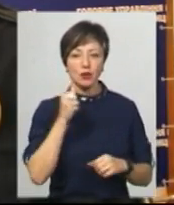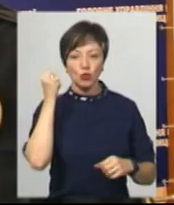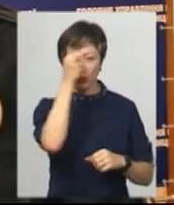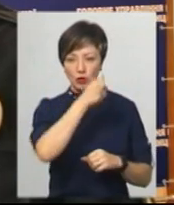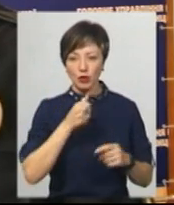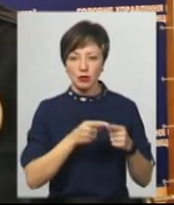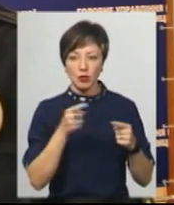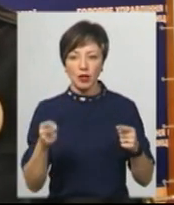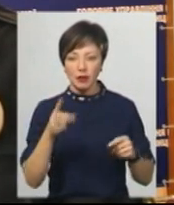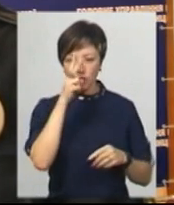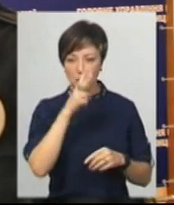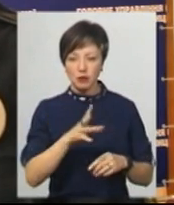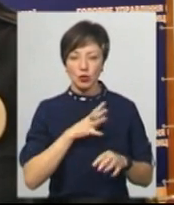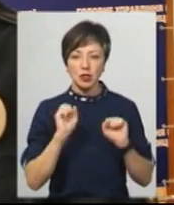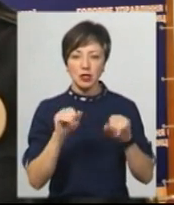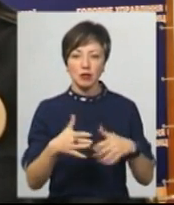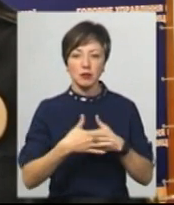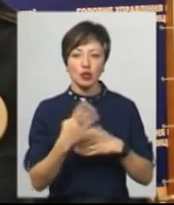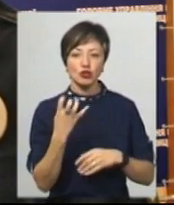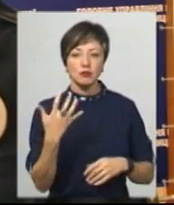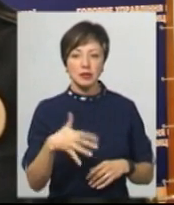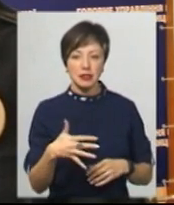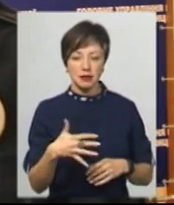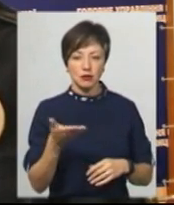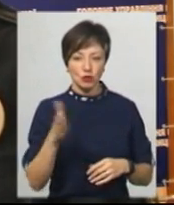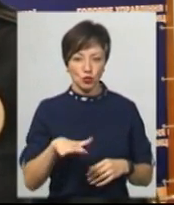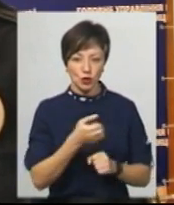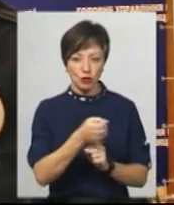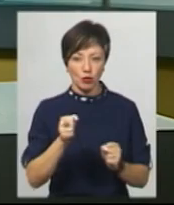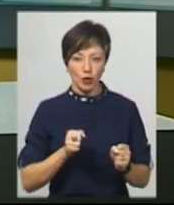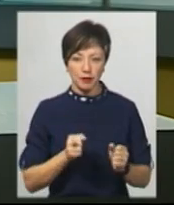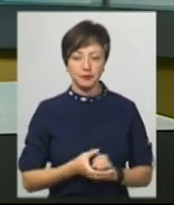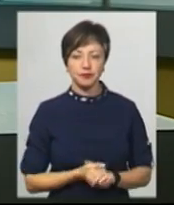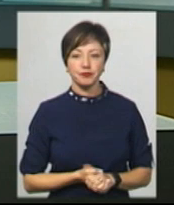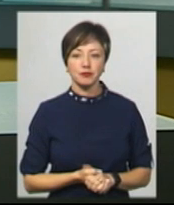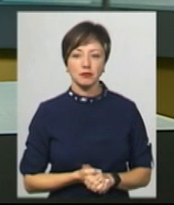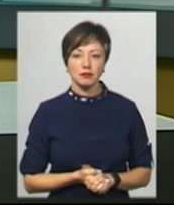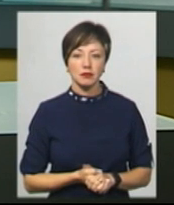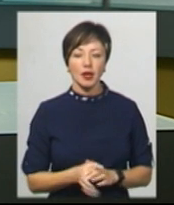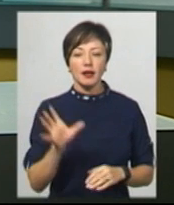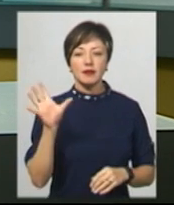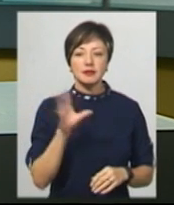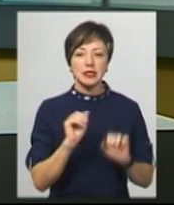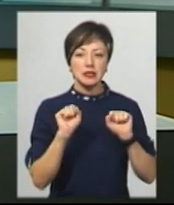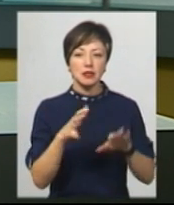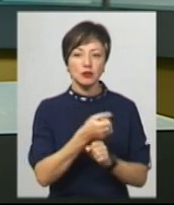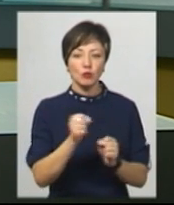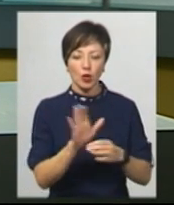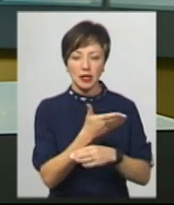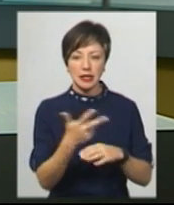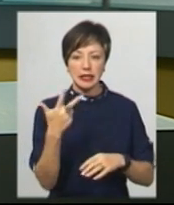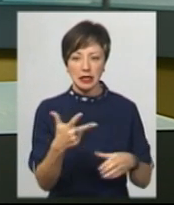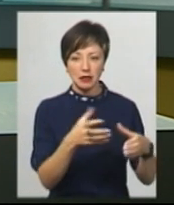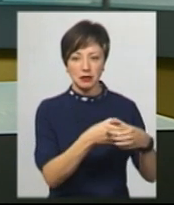році протягом двох місячників було здано близько 450 одиниць зброї. Уся здана зброя діюється на три